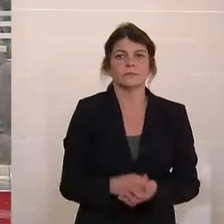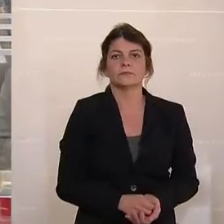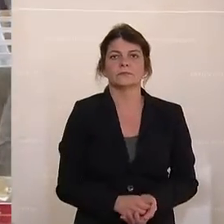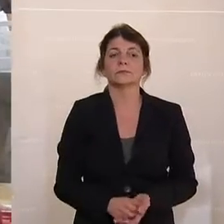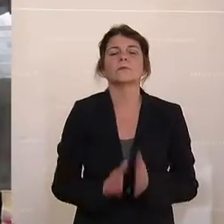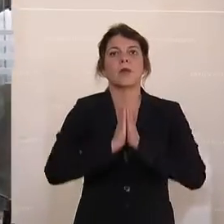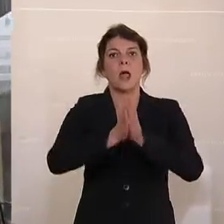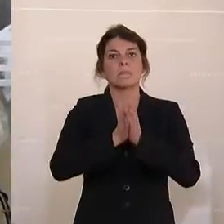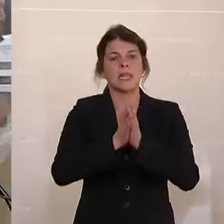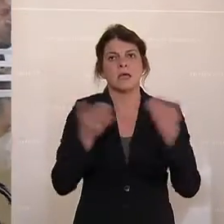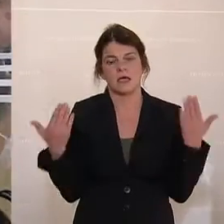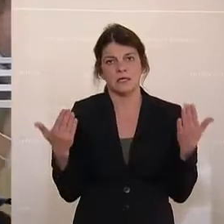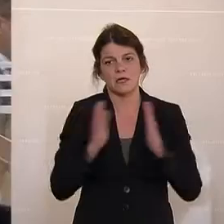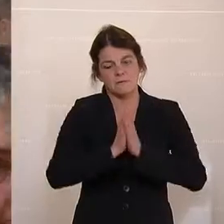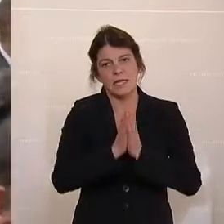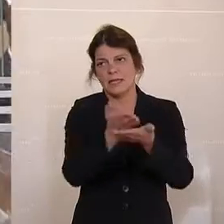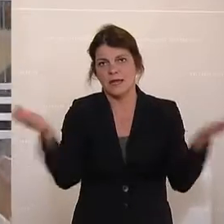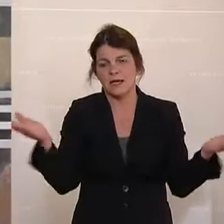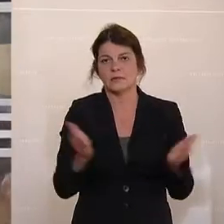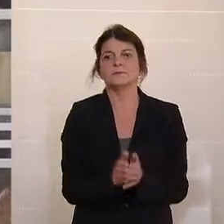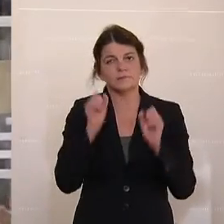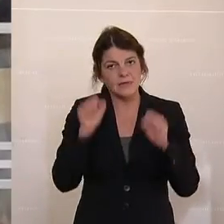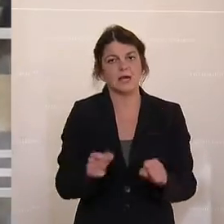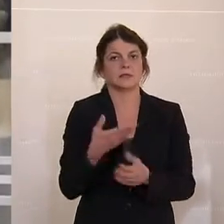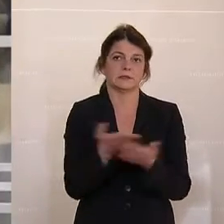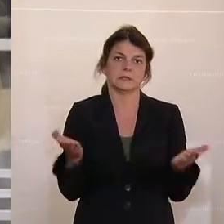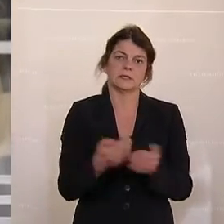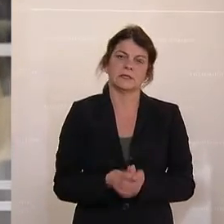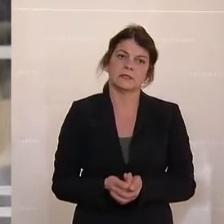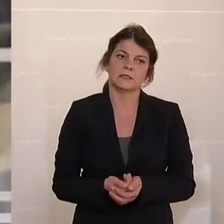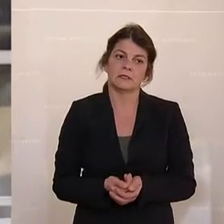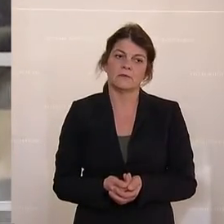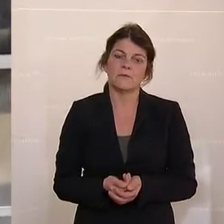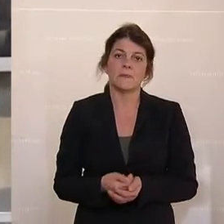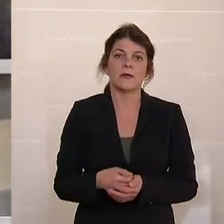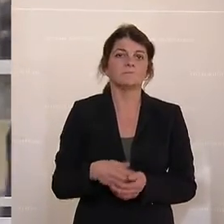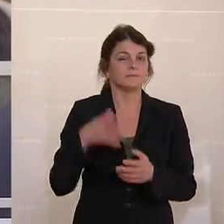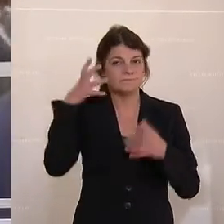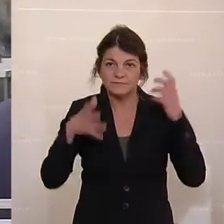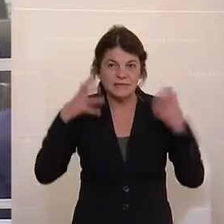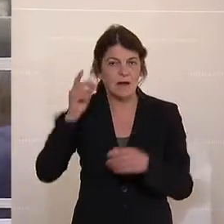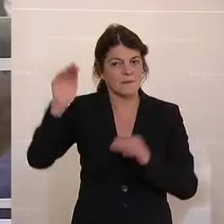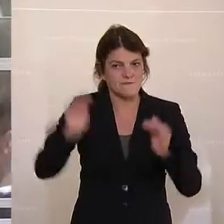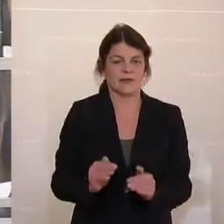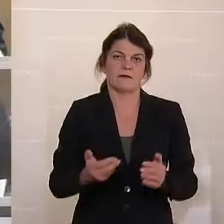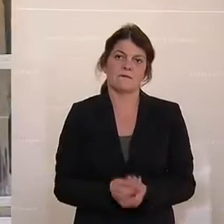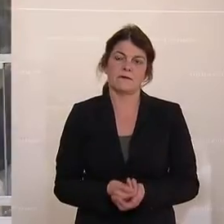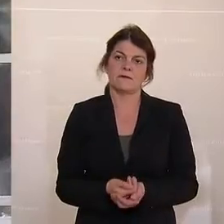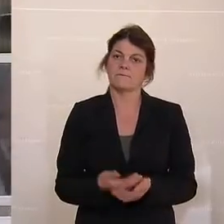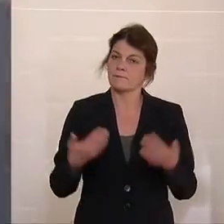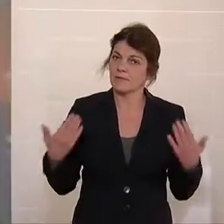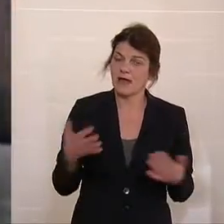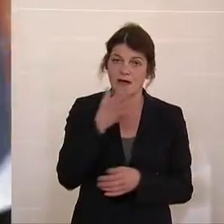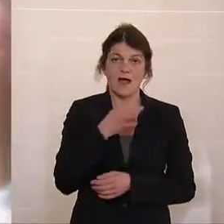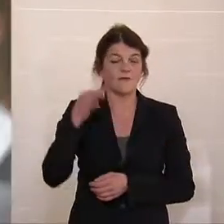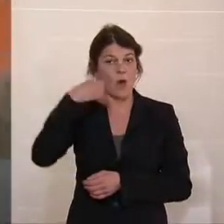Ich bitte Sie, ich bitte Sie, können Sie die Lautstärke etwas runterfahren?